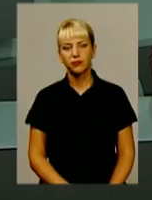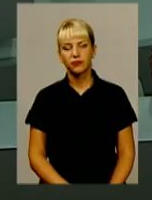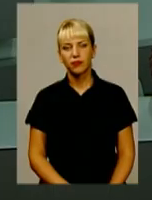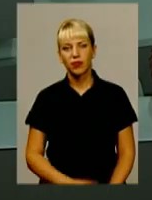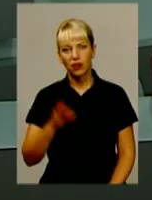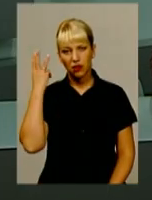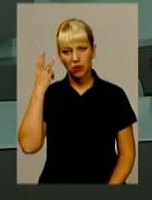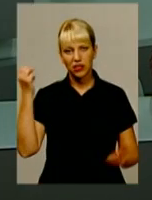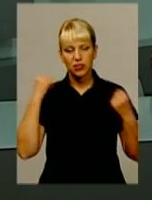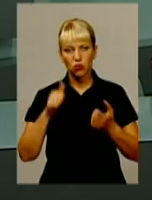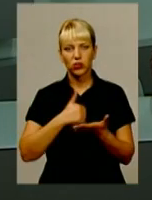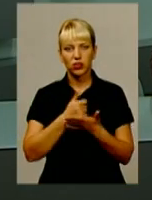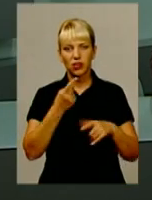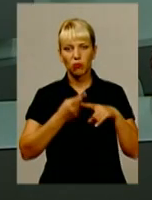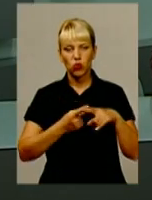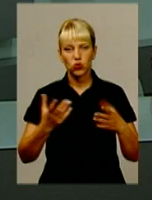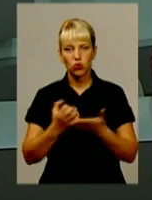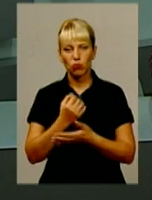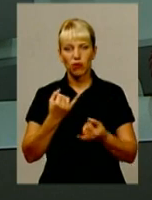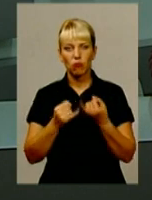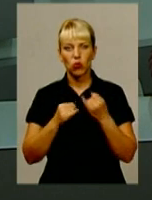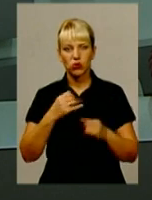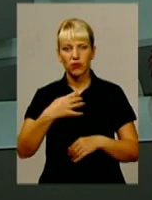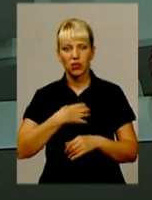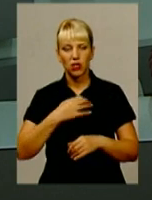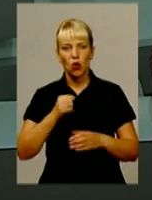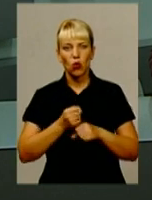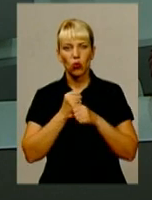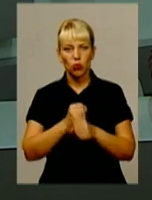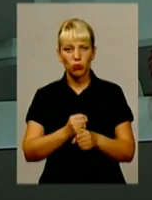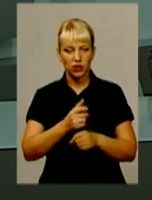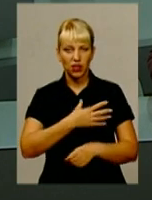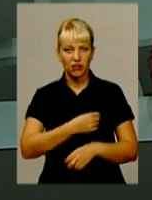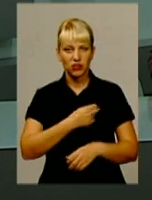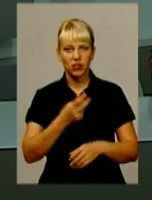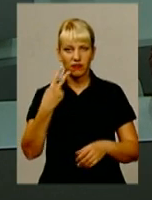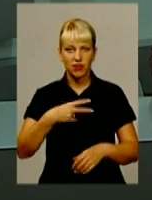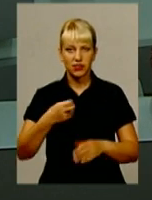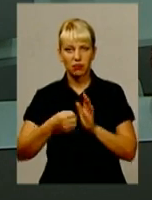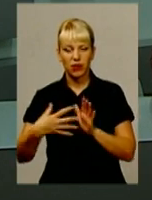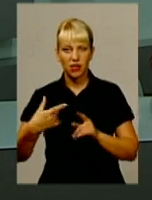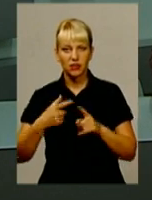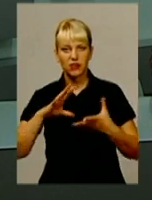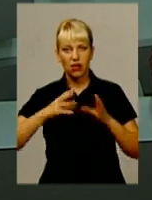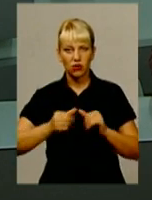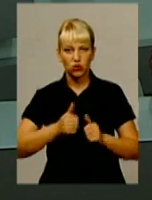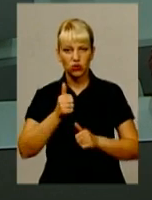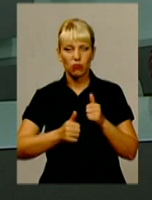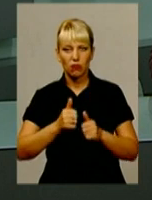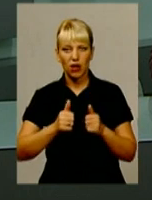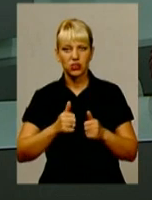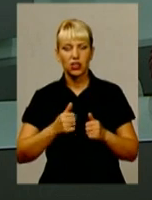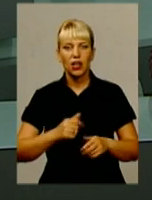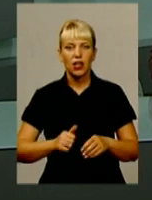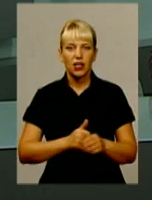Хмельницький спортлідер «Плюс» здобув бронзові нагороди Кубку Львівщини 2015. У заключеному матчі лідери